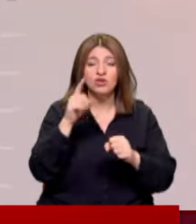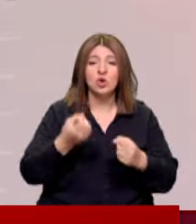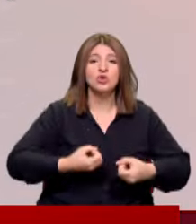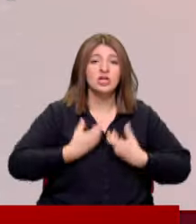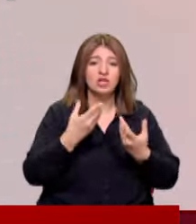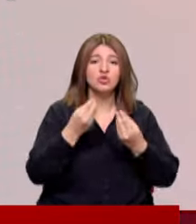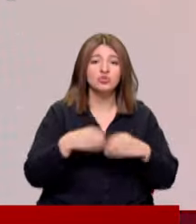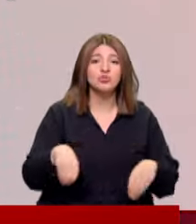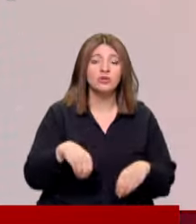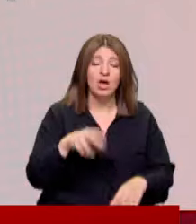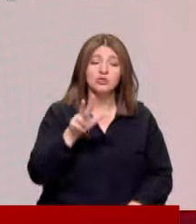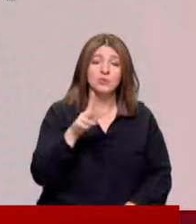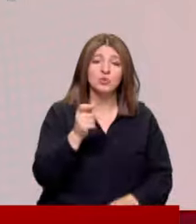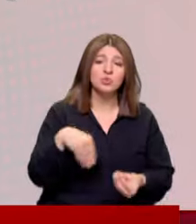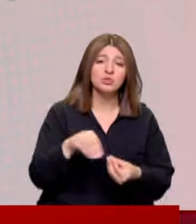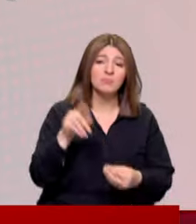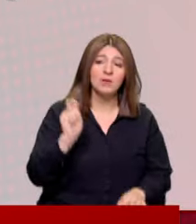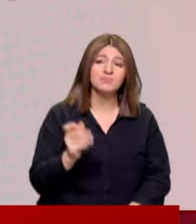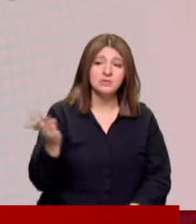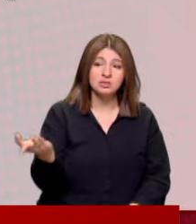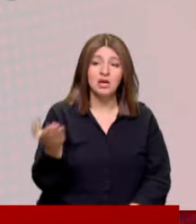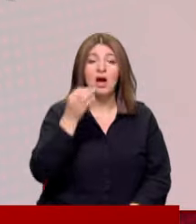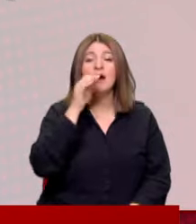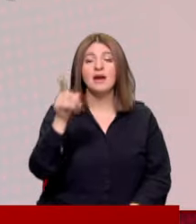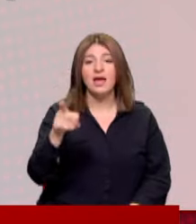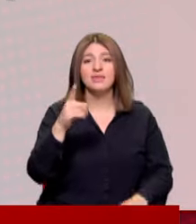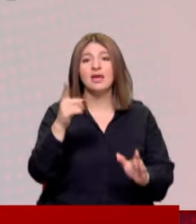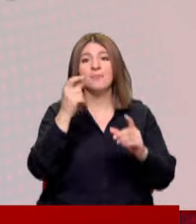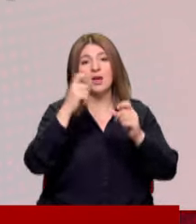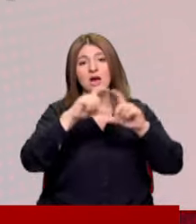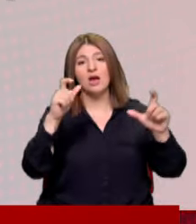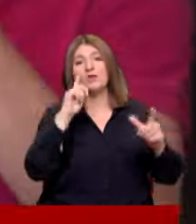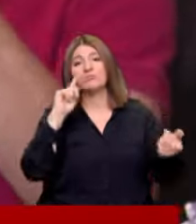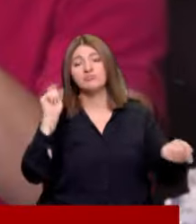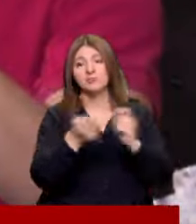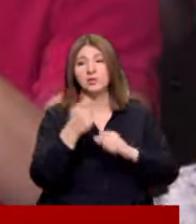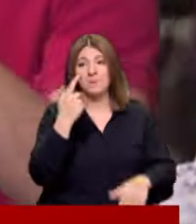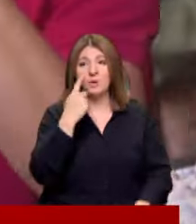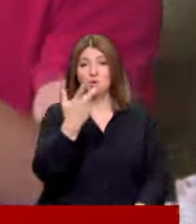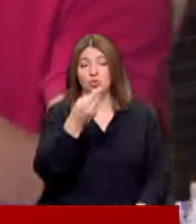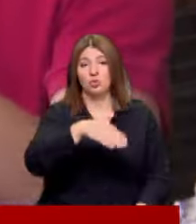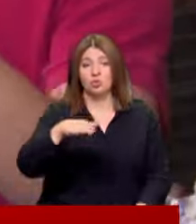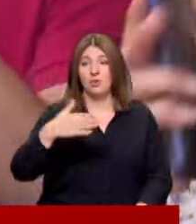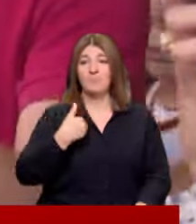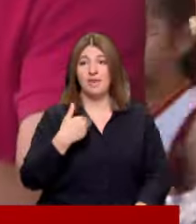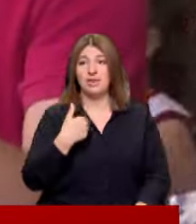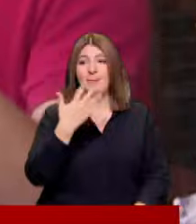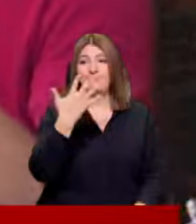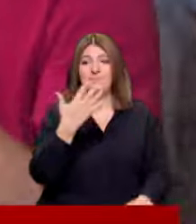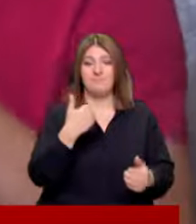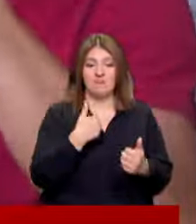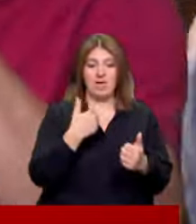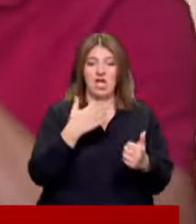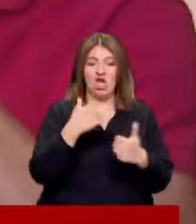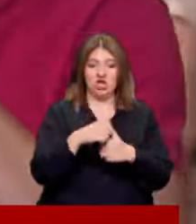üreticiler yumurtaya 35 kuruş dam yaptı Ankara'da etiketleri de yansıdı Bakın 3 çocuk Ben, Beşim,